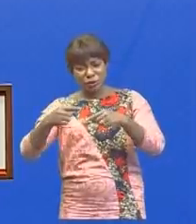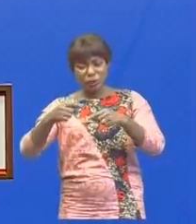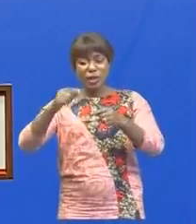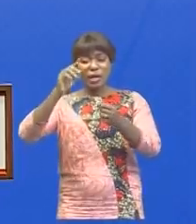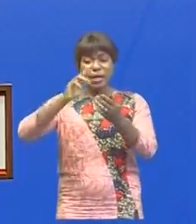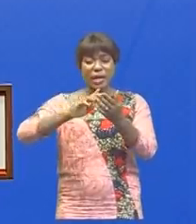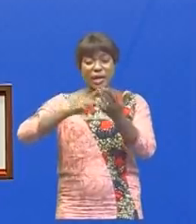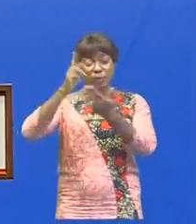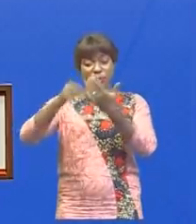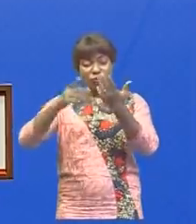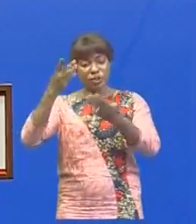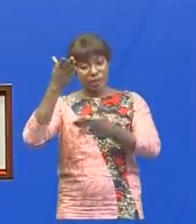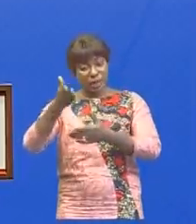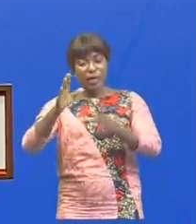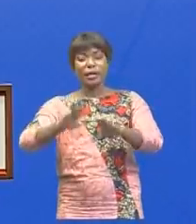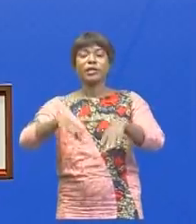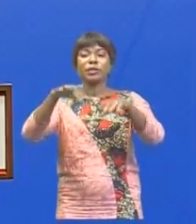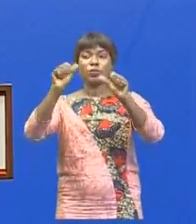décret ont été adoptés.